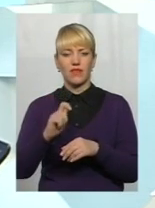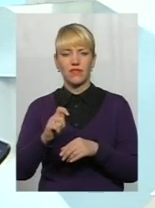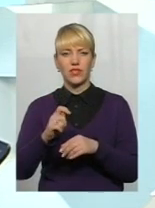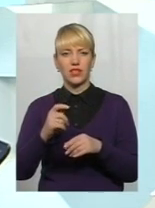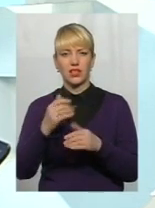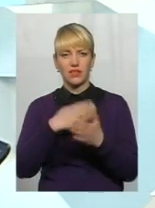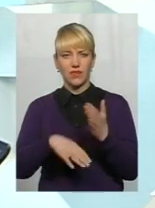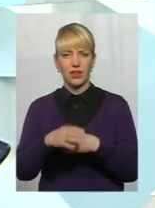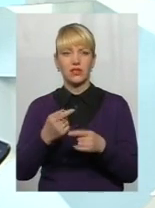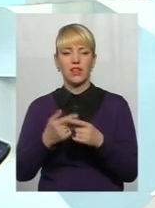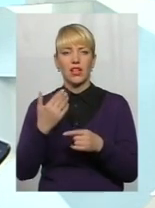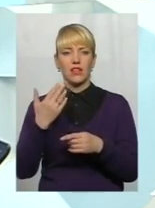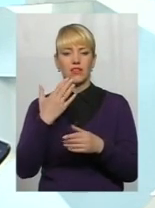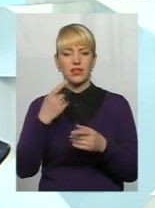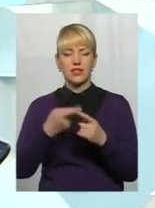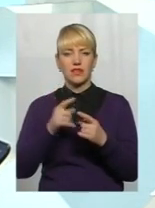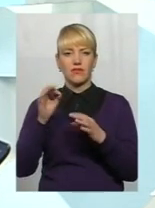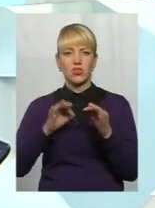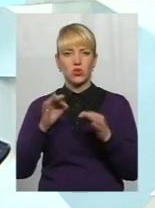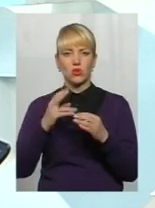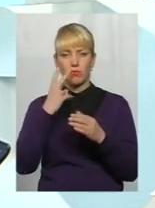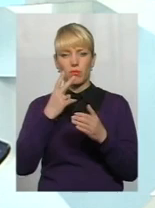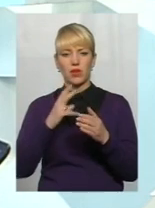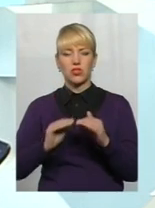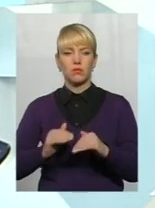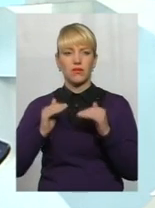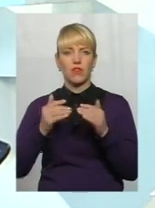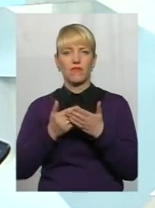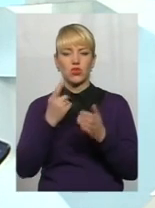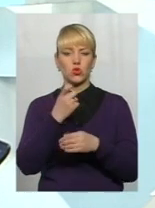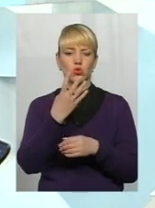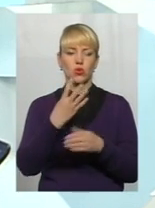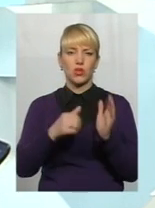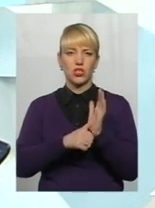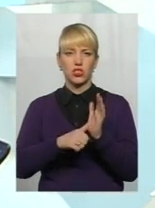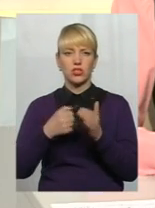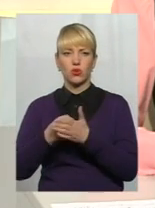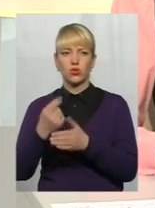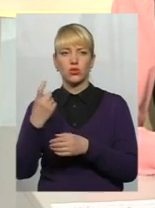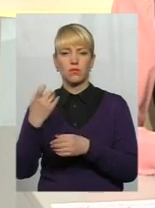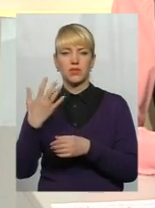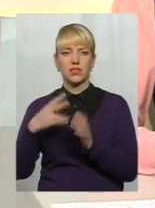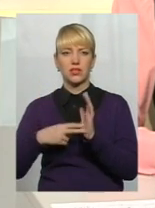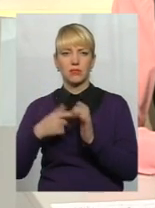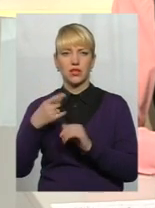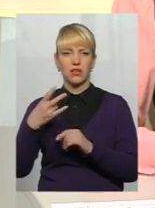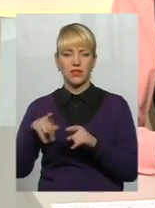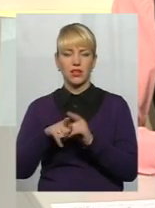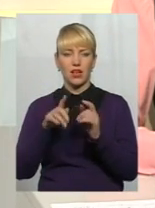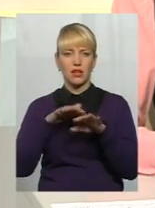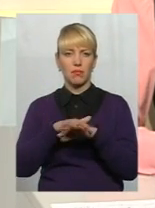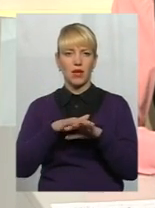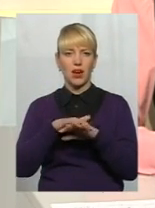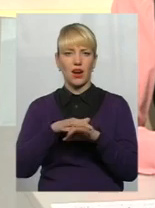своїй пенсійній виплаті підвищення від 146 гривень до 185 гривень. І такий перерахунок для